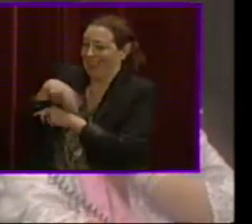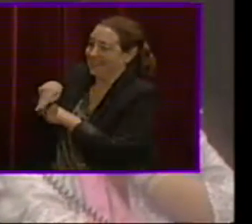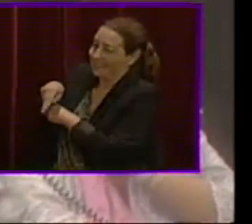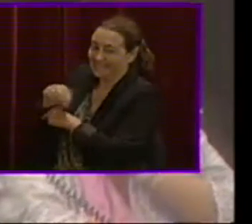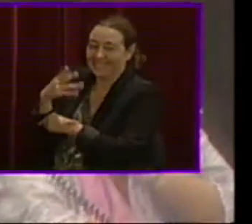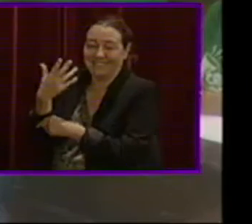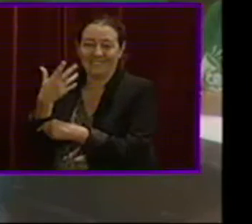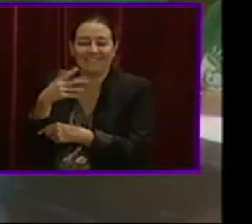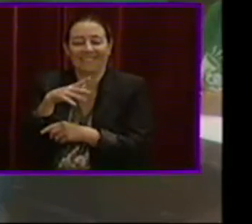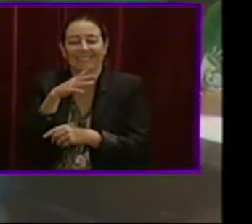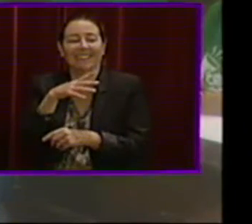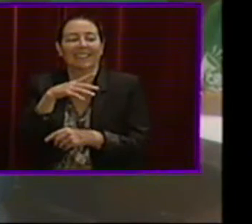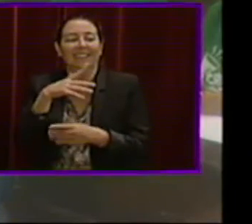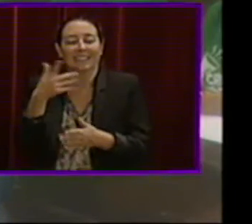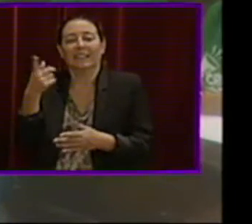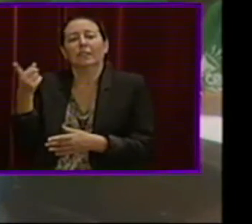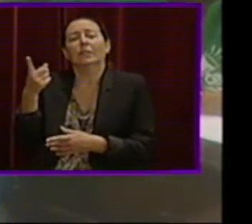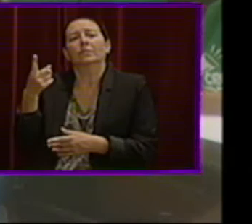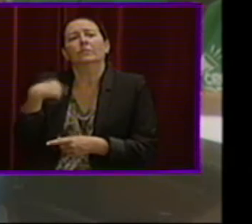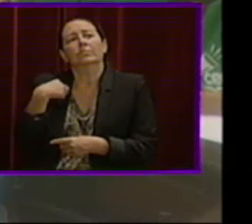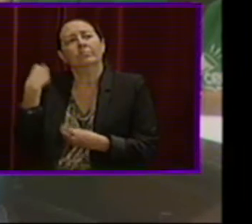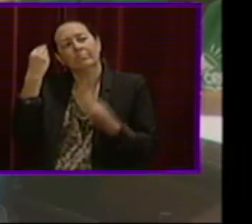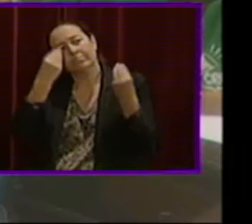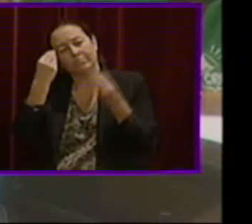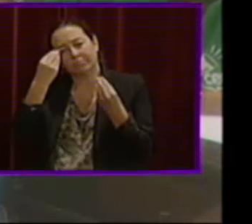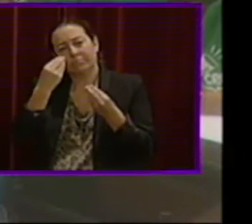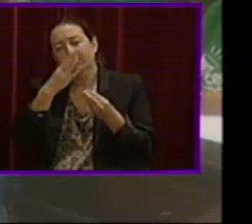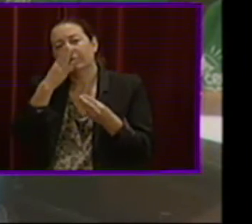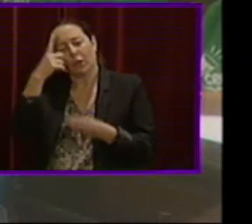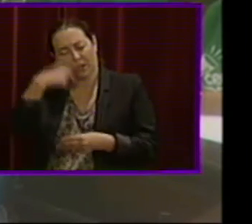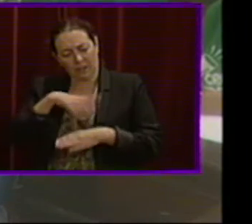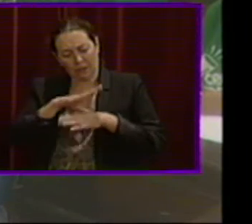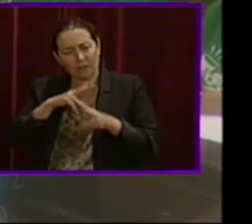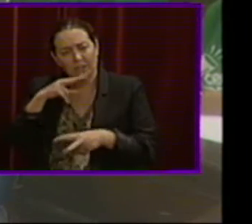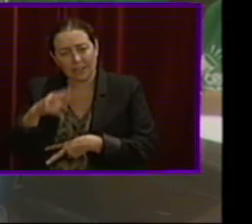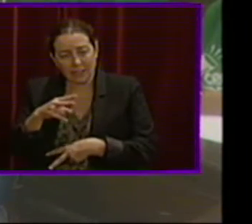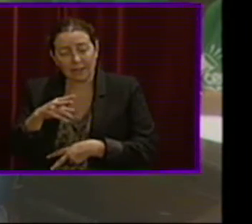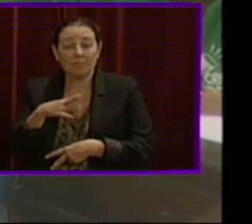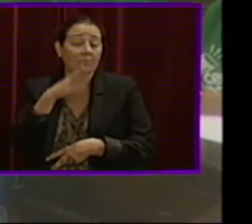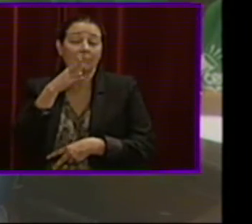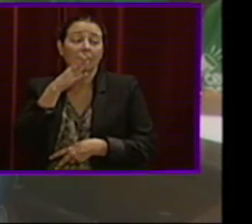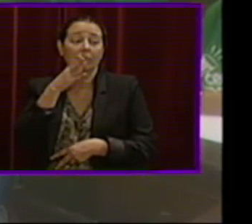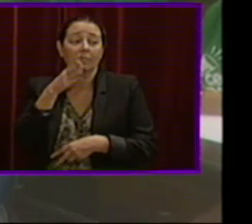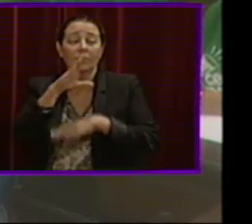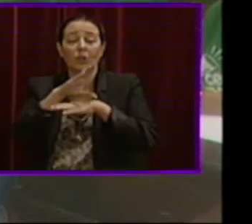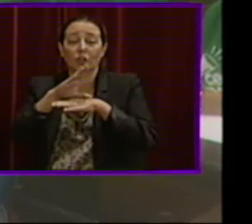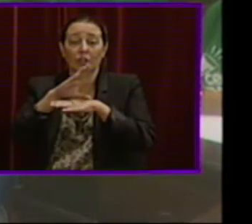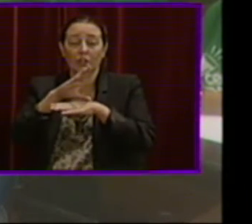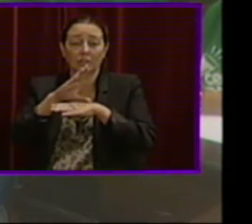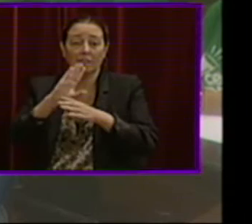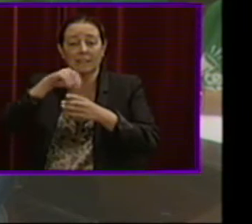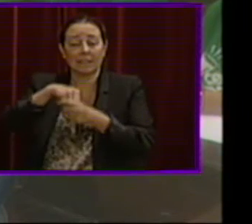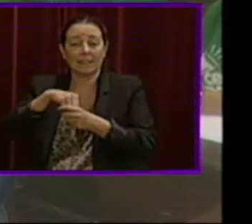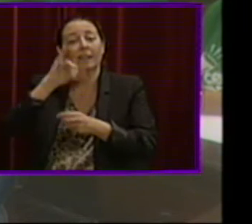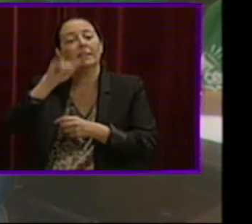més remei en aquest cas. Vostè es preguntarà per què en respon aquest conseller, simplement per el fet que a la conselleria també hi l